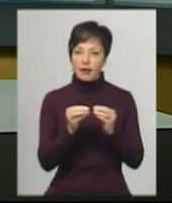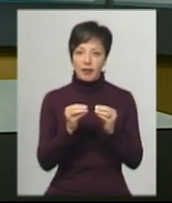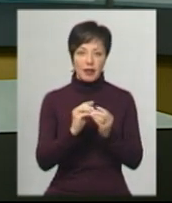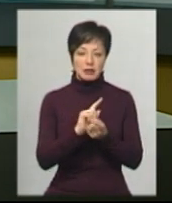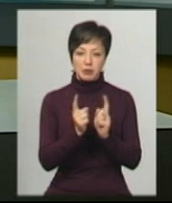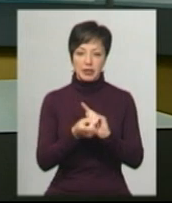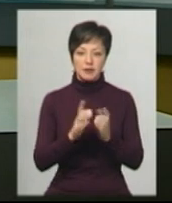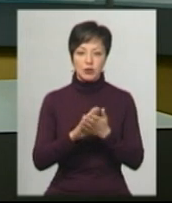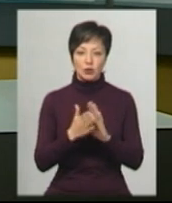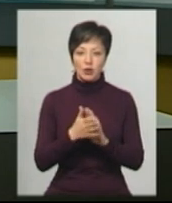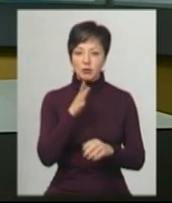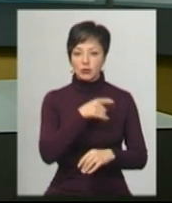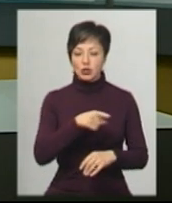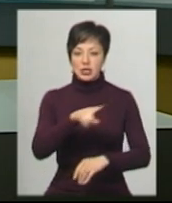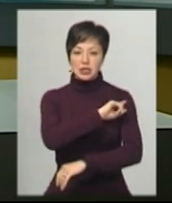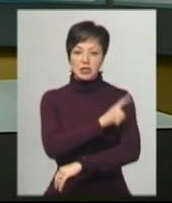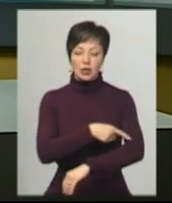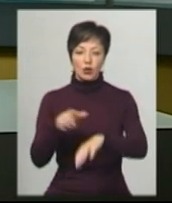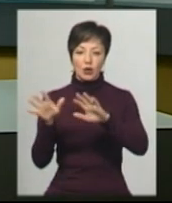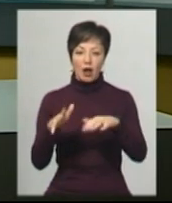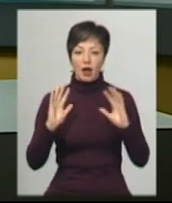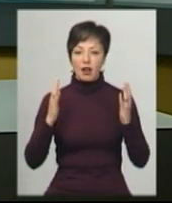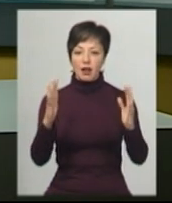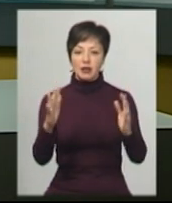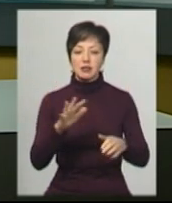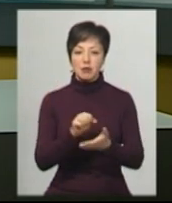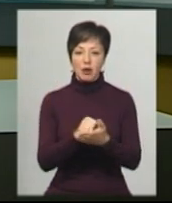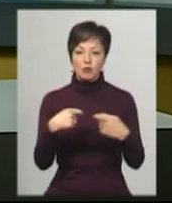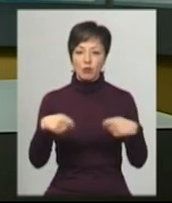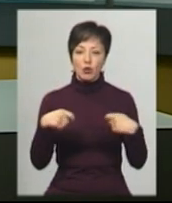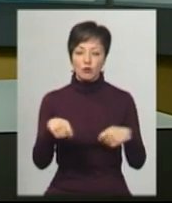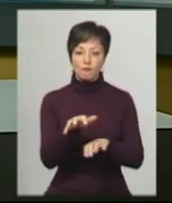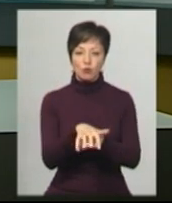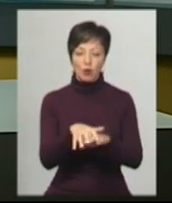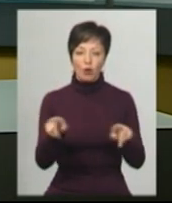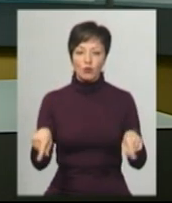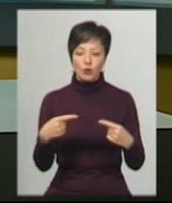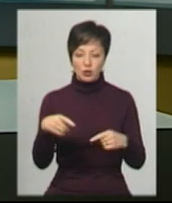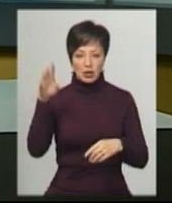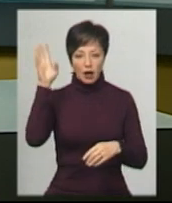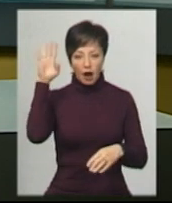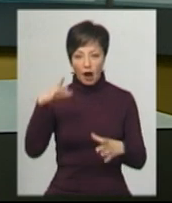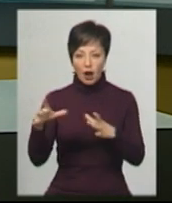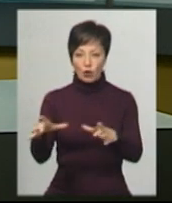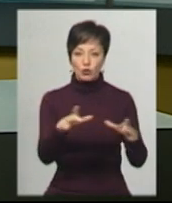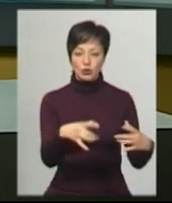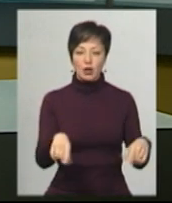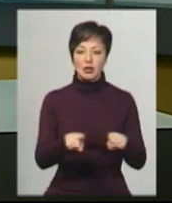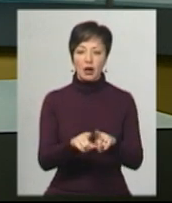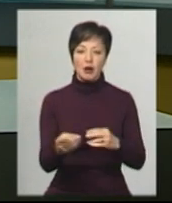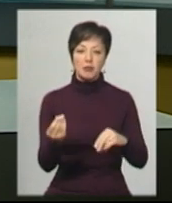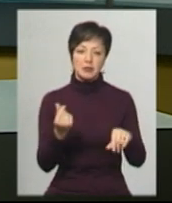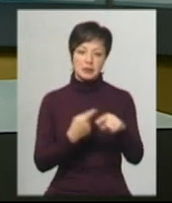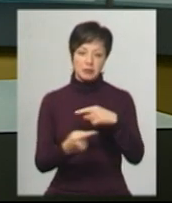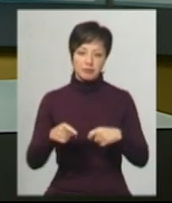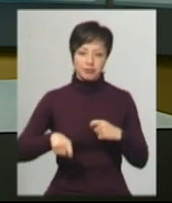ситуацію. І під час сильного дощу на алеї, де займаються переважно продажем взуття, утворюються калюжі. А відтак підприємці зазнають